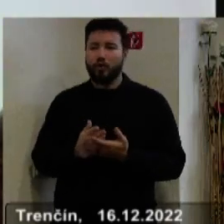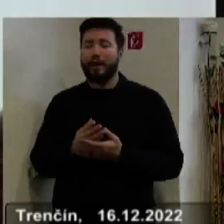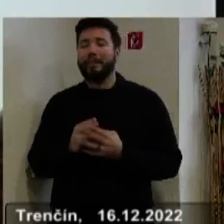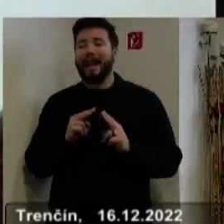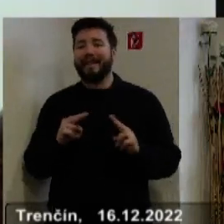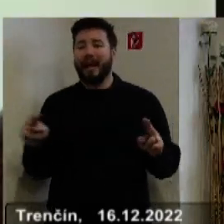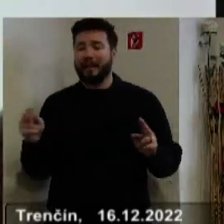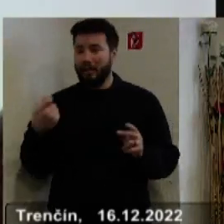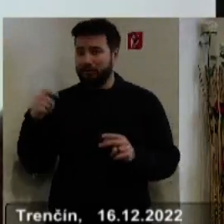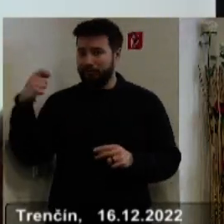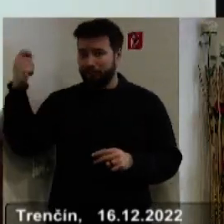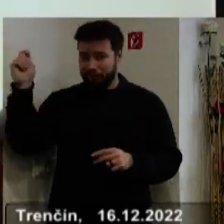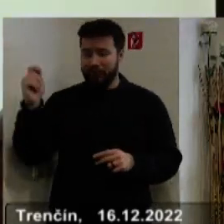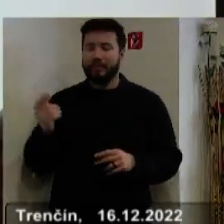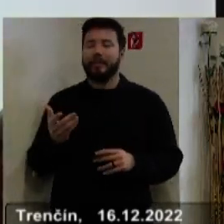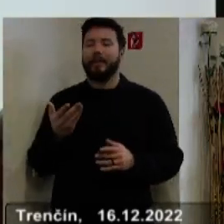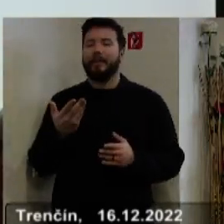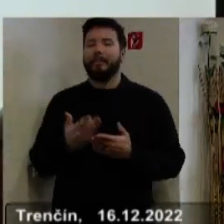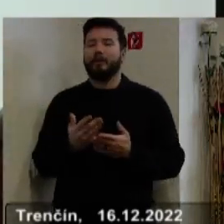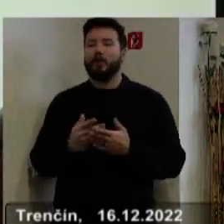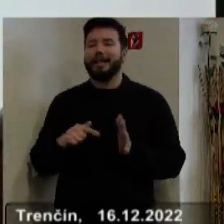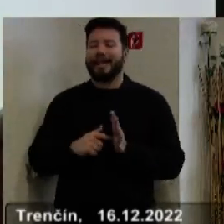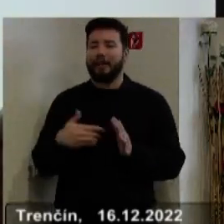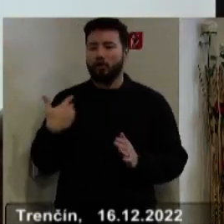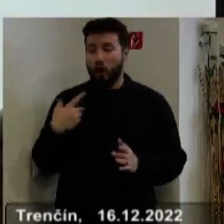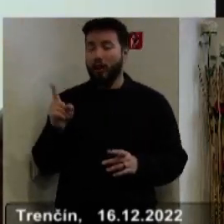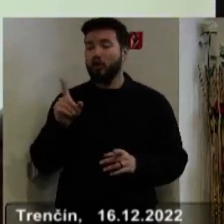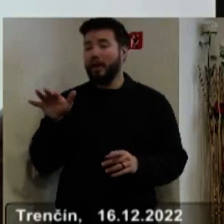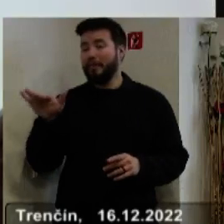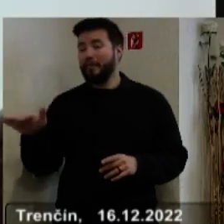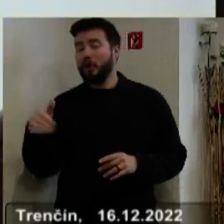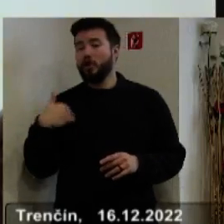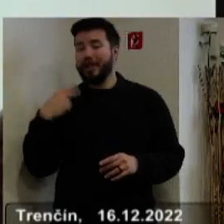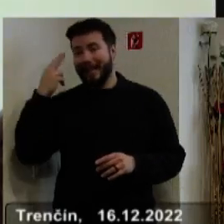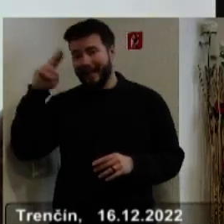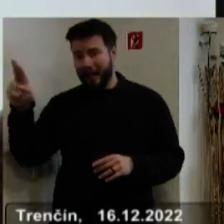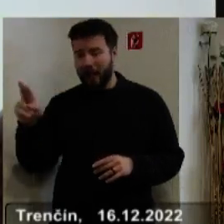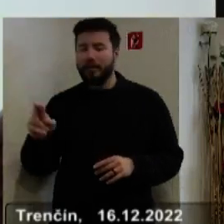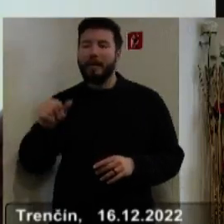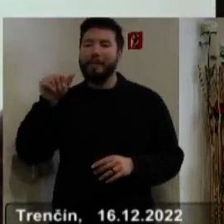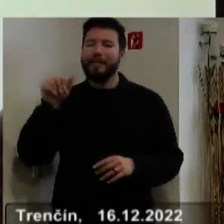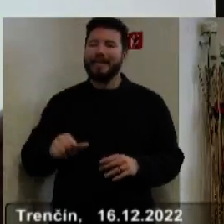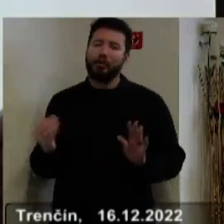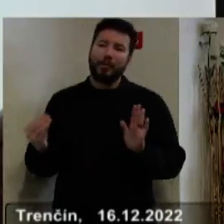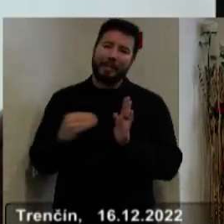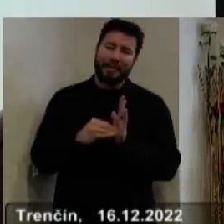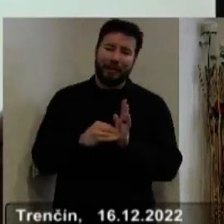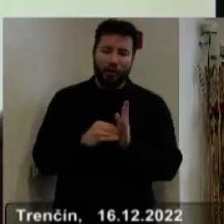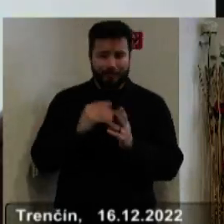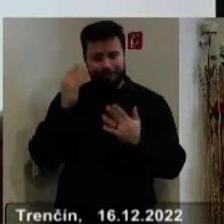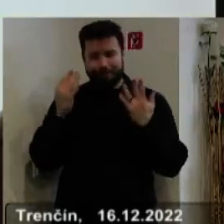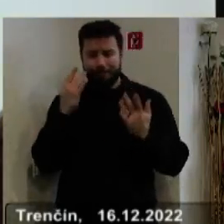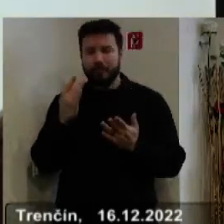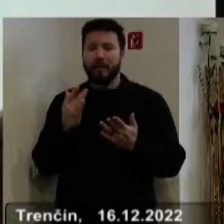zriadevateľskej pôsobnosti TSK, ktorých súčasťový školský internát prehodnotili výšku mesečného príspevku na